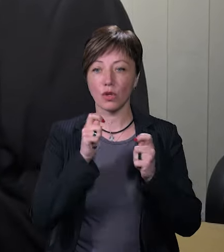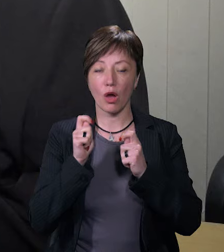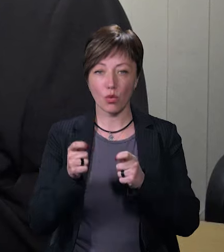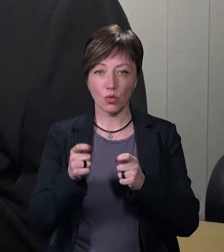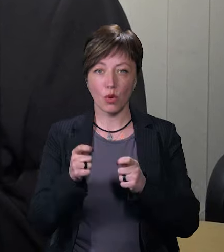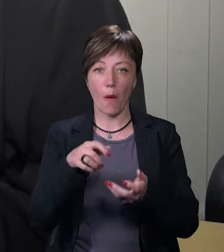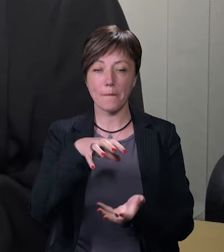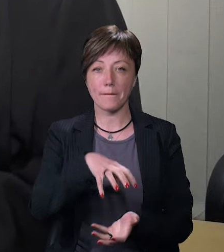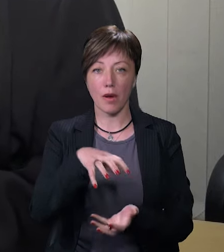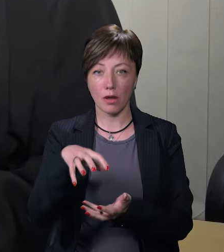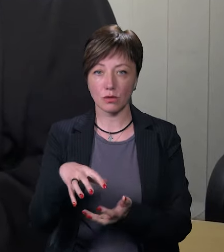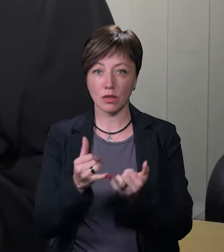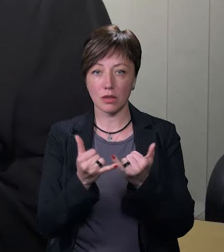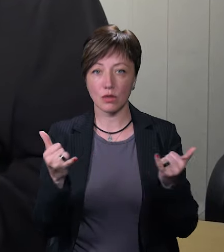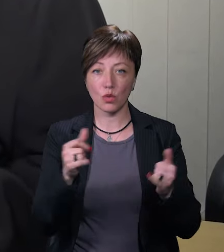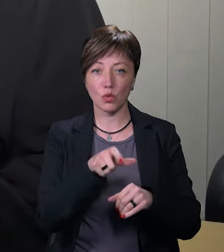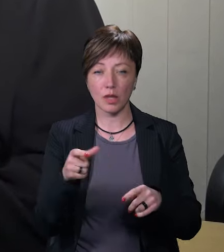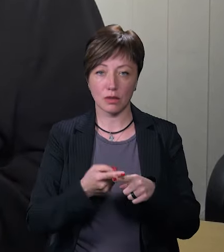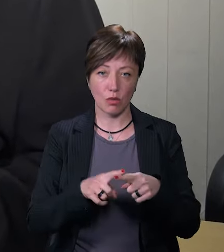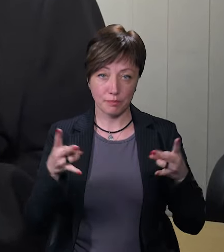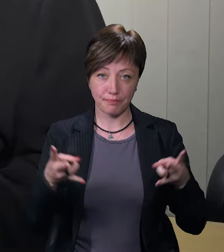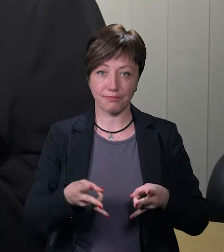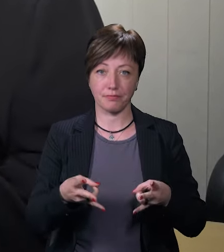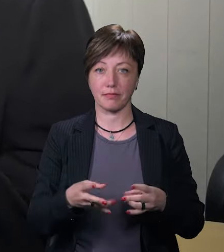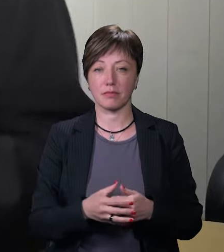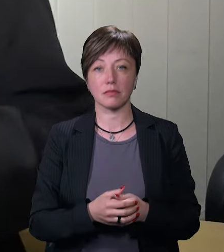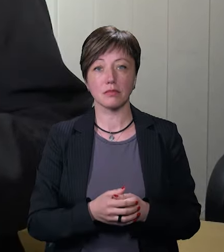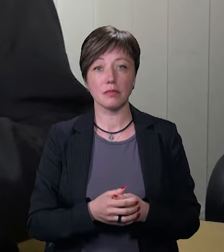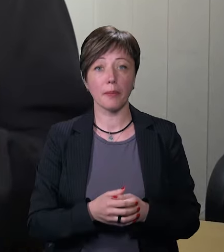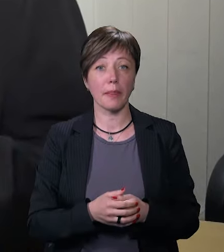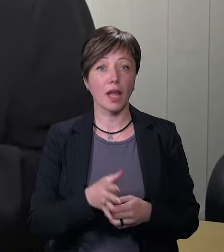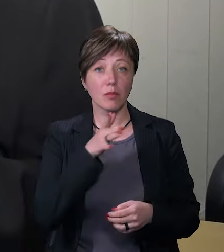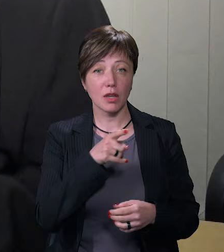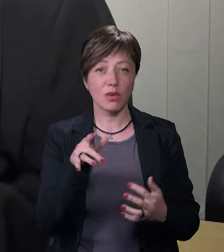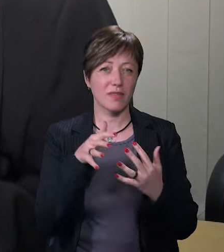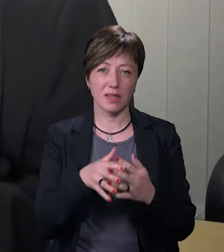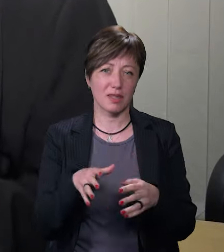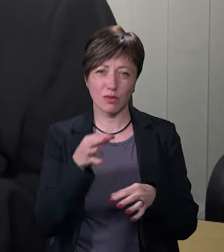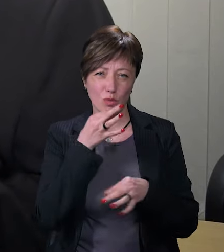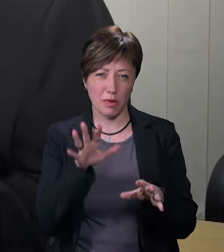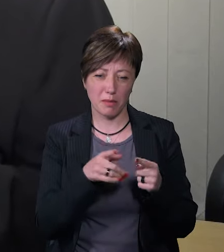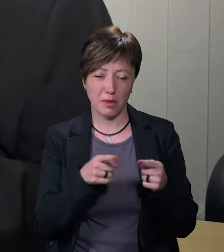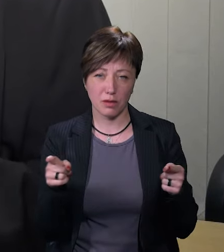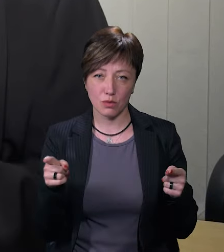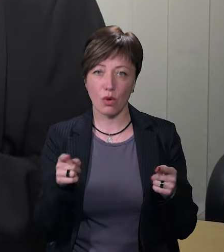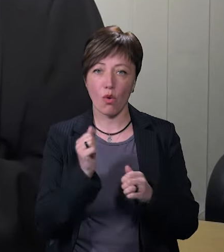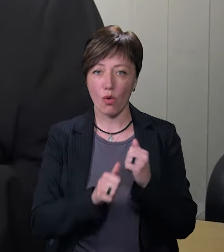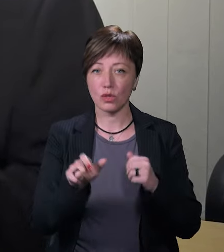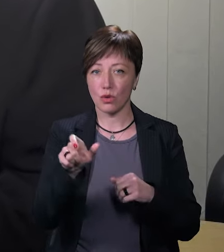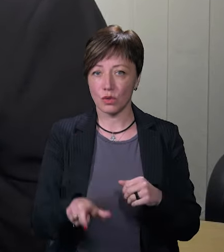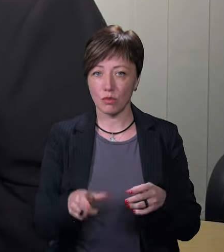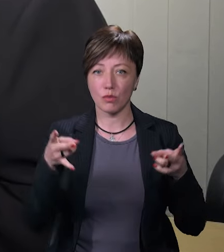пасочок для тих людей, які цього потребують. Адже в період війни, та й не тільки в період війни, взагалі, кожна